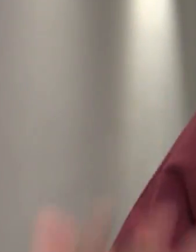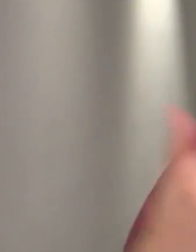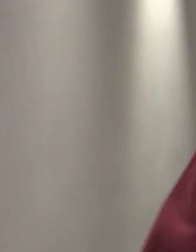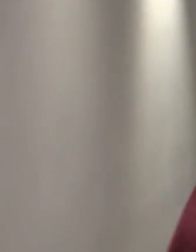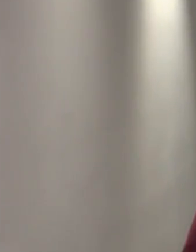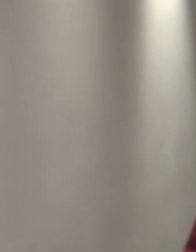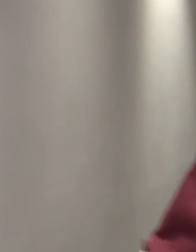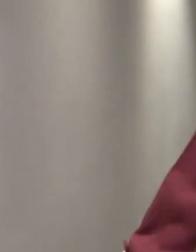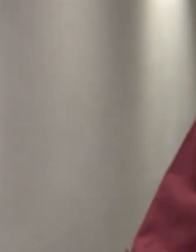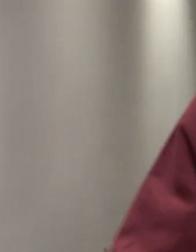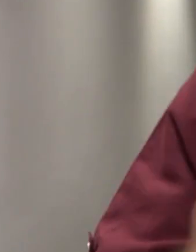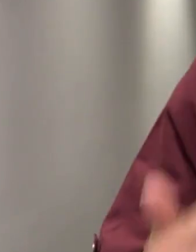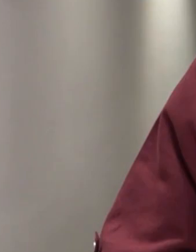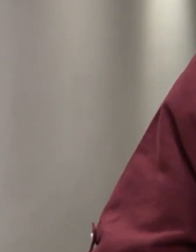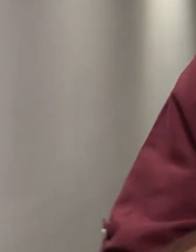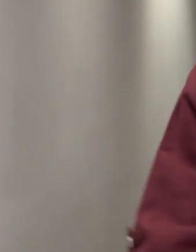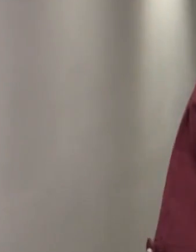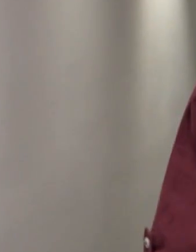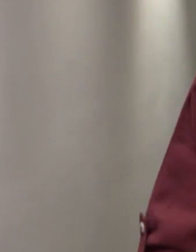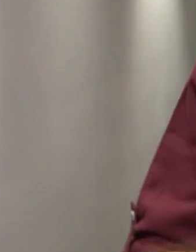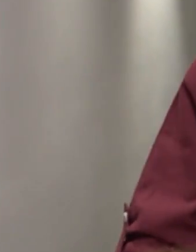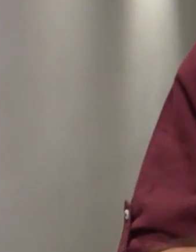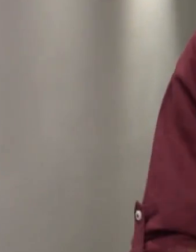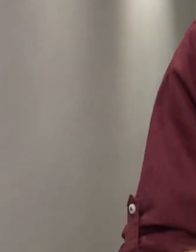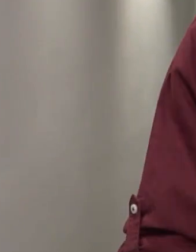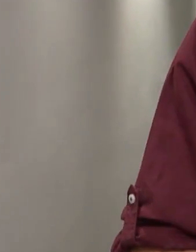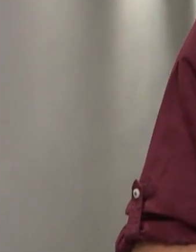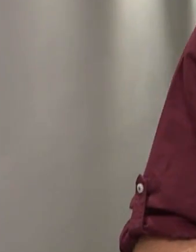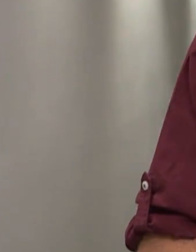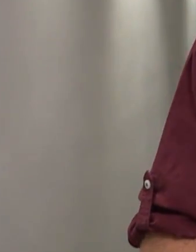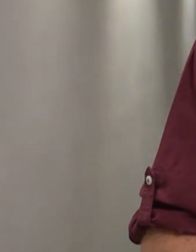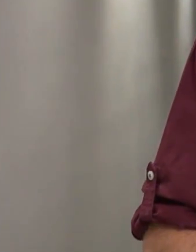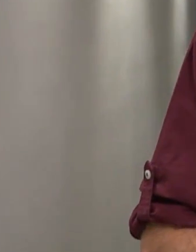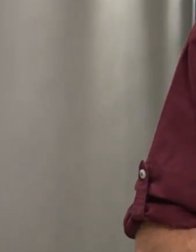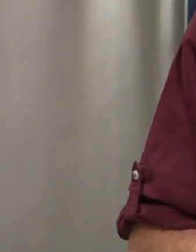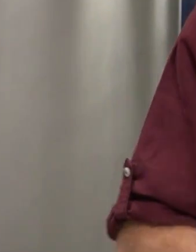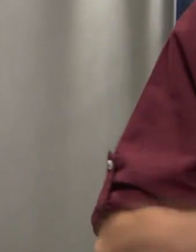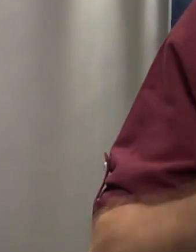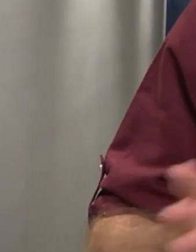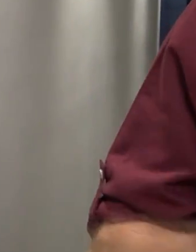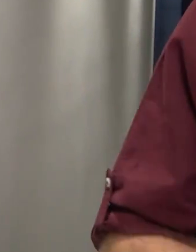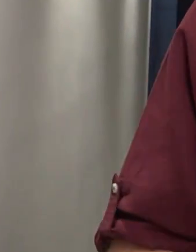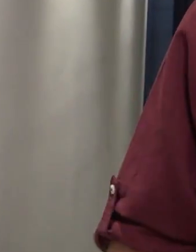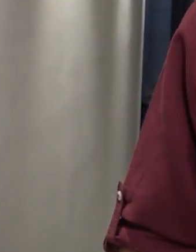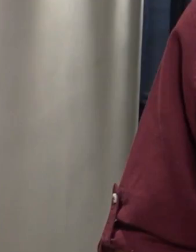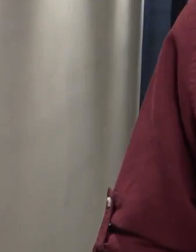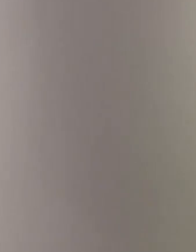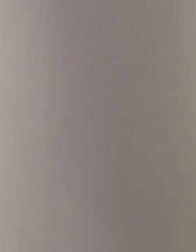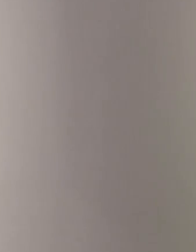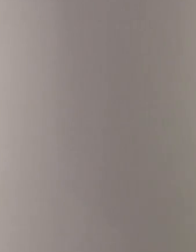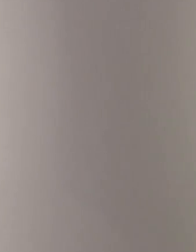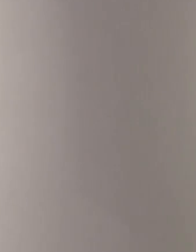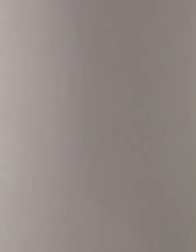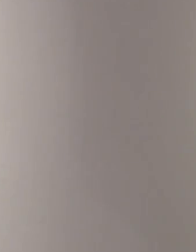איטליה, שכמו בישראל, מנסות לפתוח את המערכת בקפסולות, בקבוצות יותר קטנות. והאמת זה לא עובד, בחולן יש עכשיו גל שני.